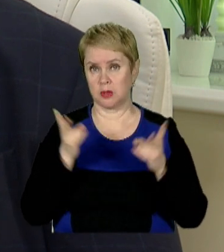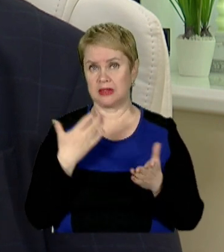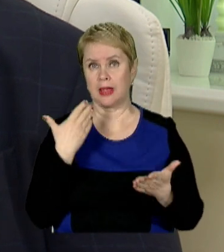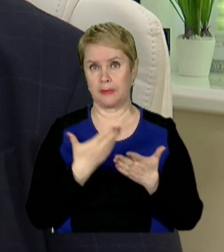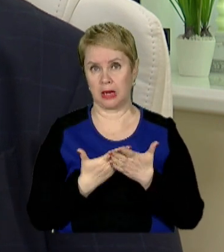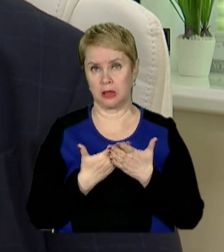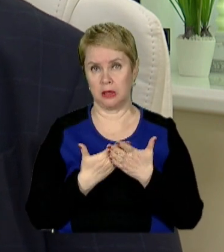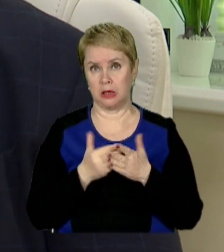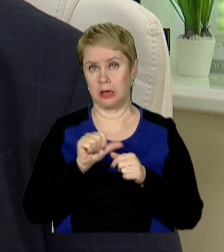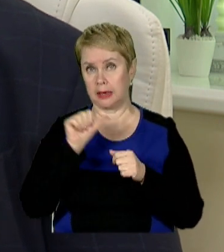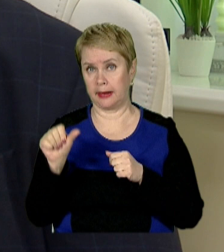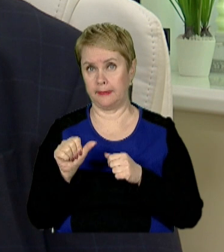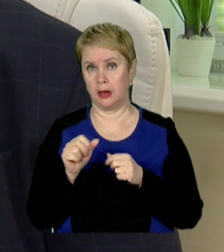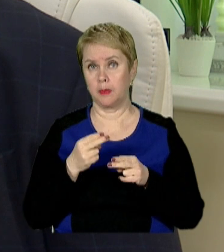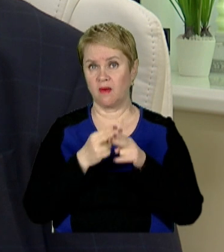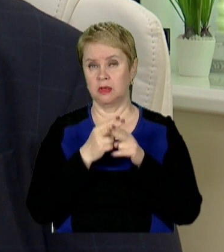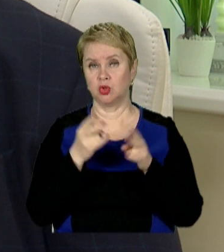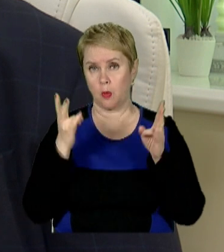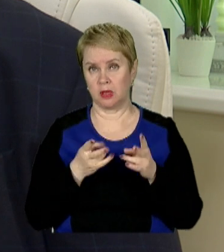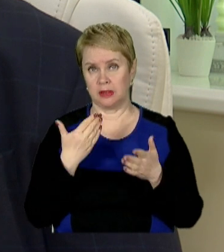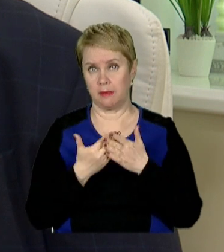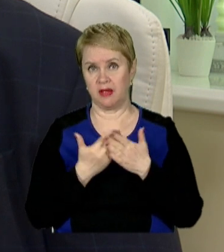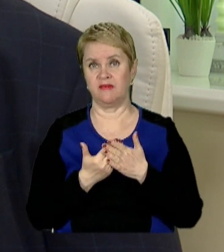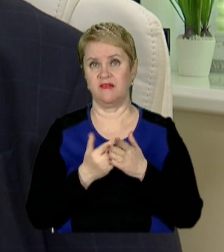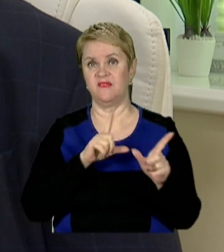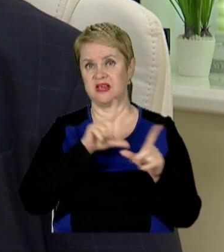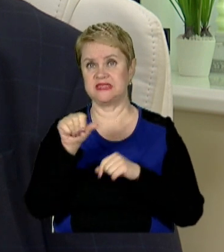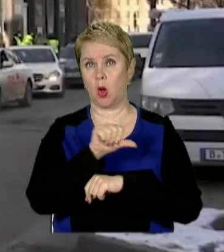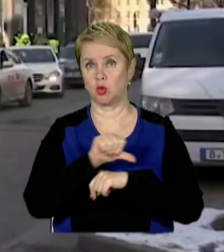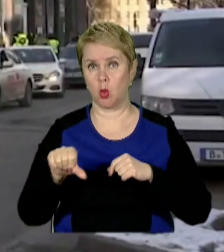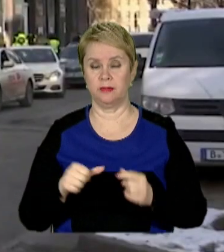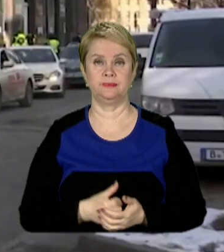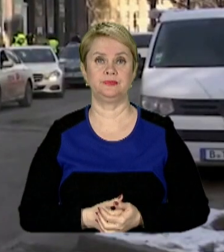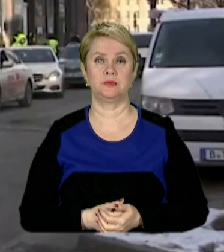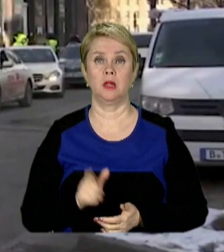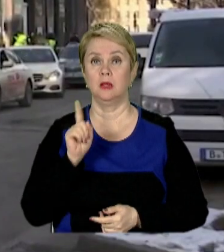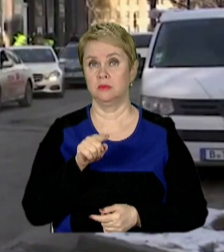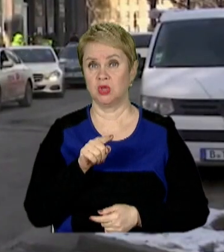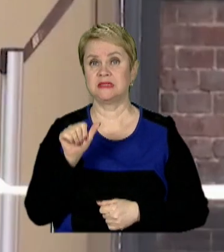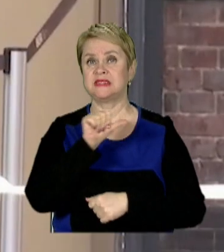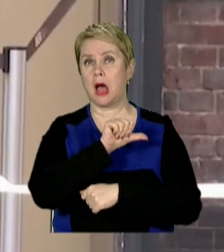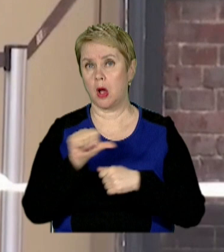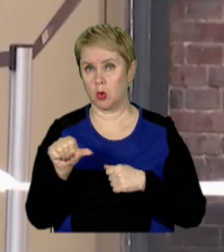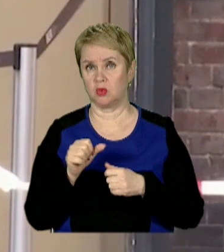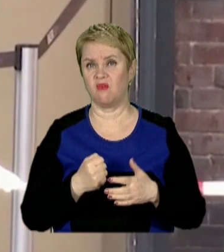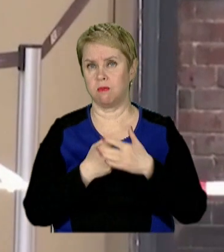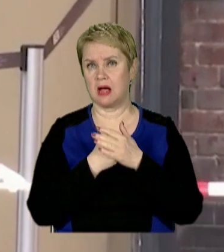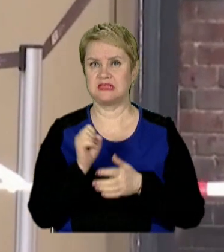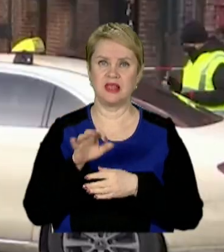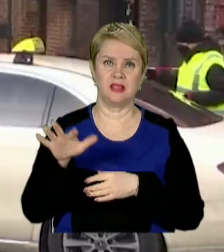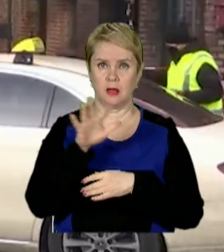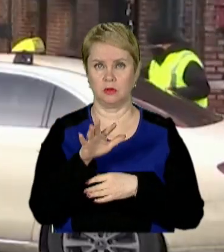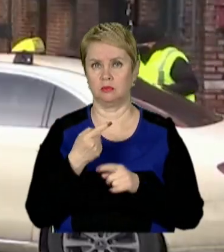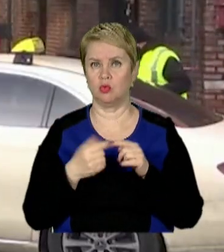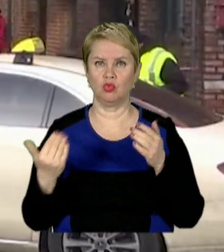наприклад, крім профілактичної потреби, наприклад, виїзд за кордон. Тим часом за кордоном в Азії та Європі